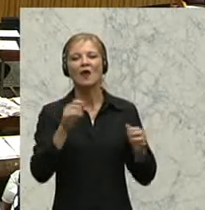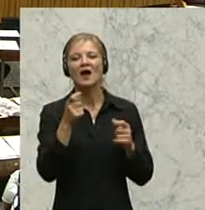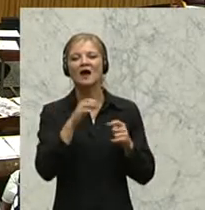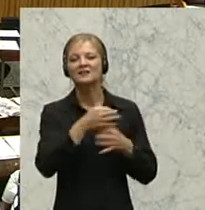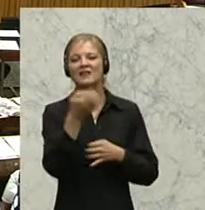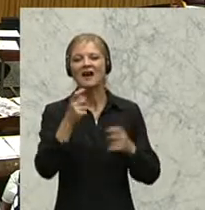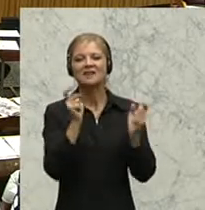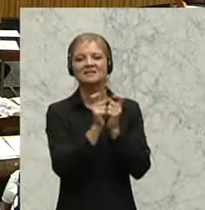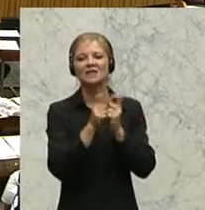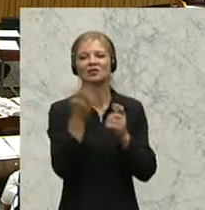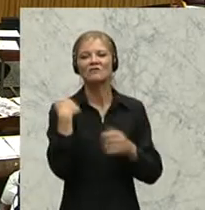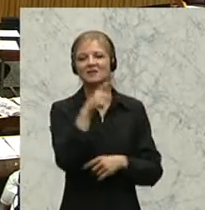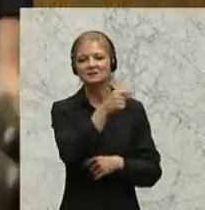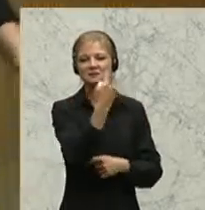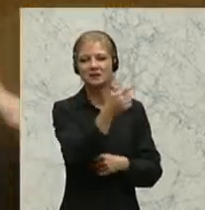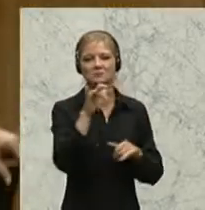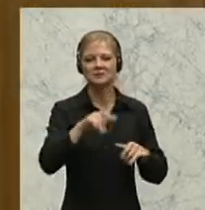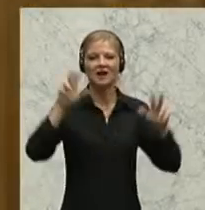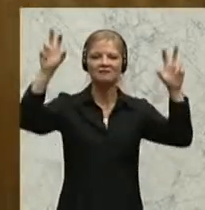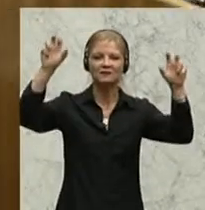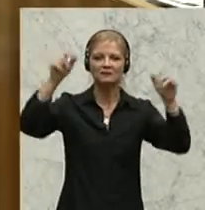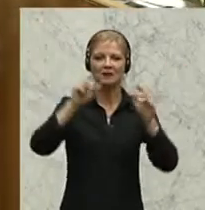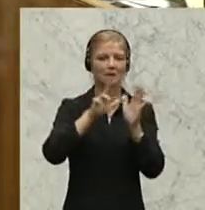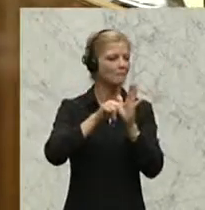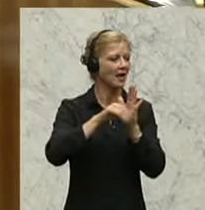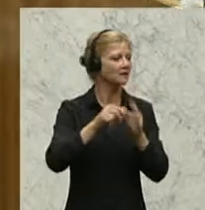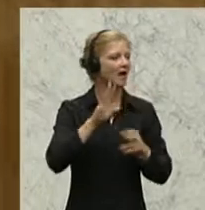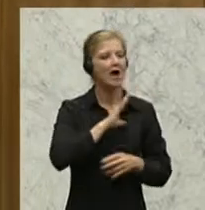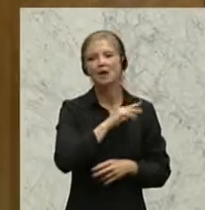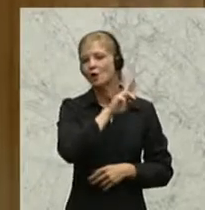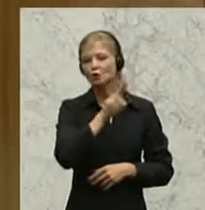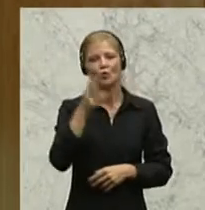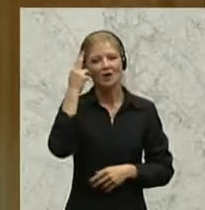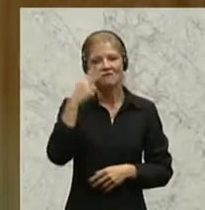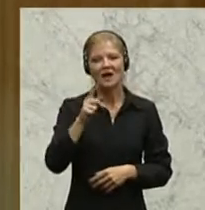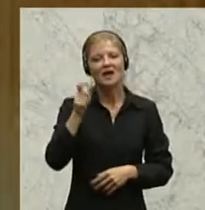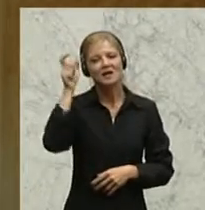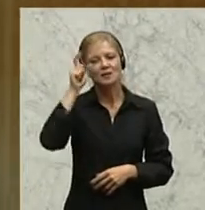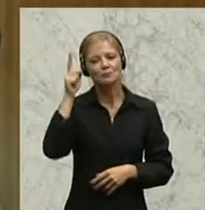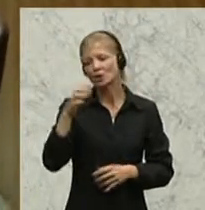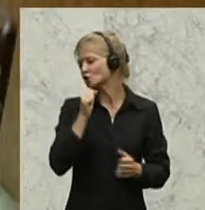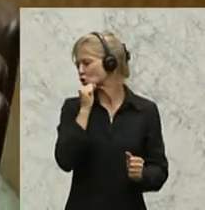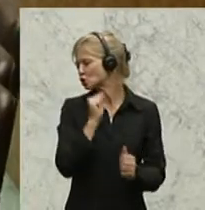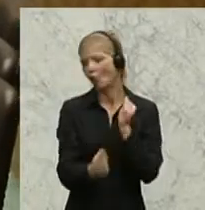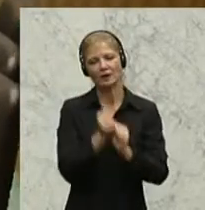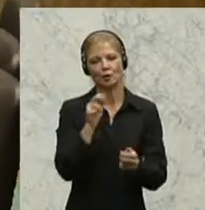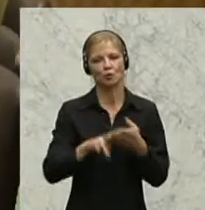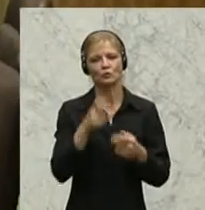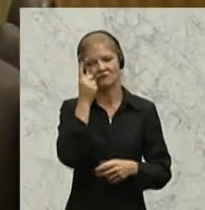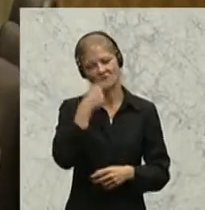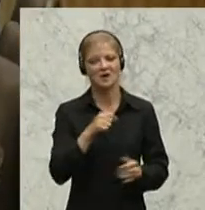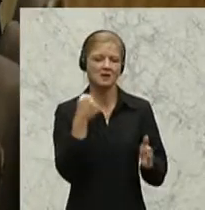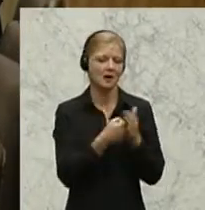weil gestanden ist, der Zorn und Unmut der Kitzbühler ist unbeschreiblich und Sie werden kämpfen bis zum Letzten, hat die Tiroler